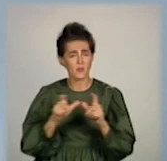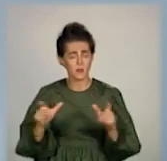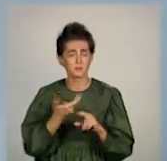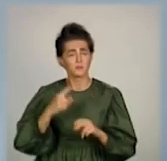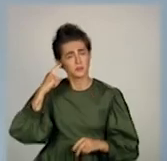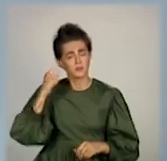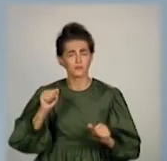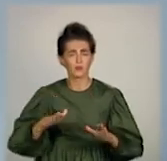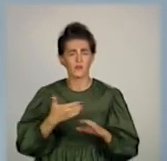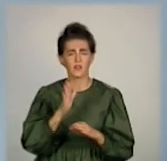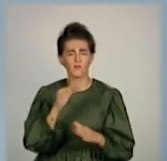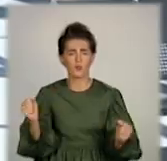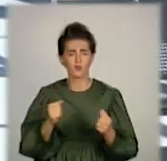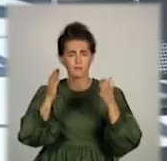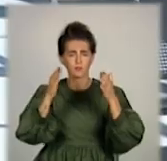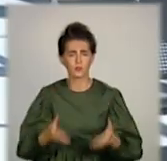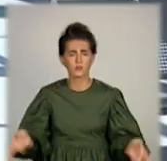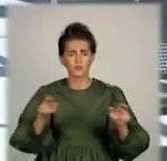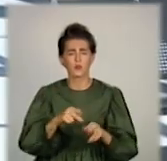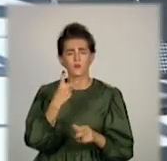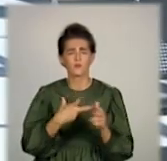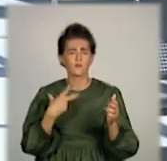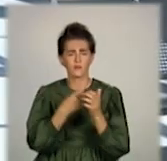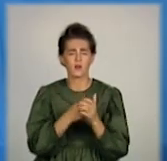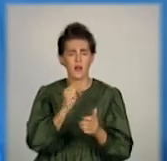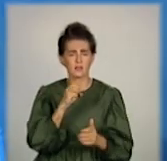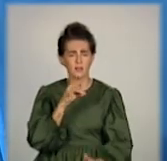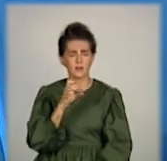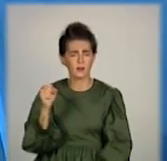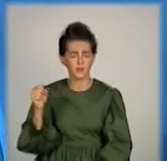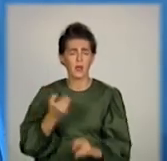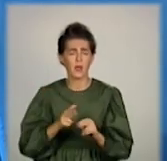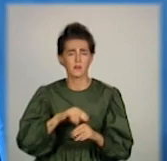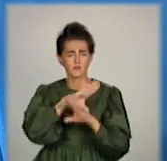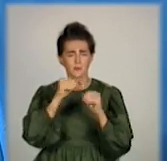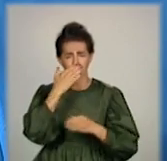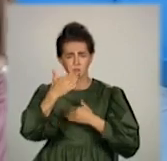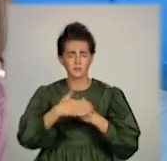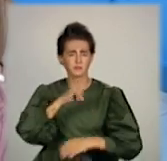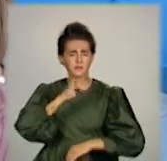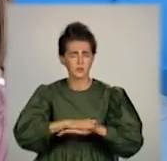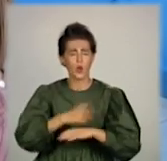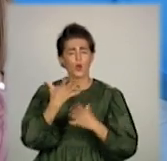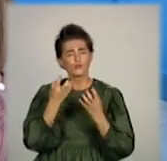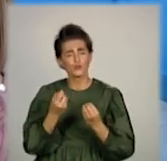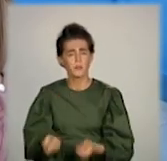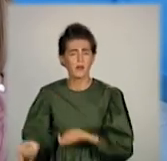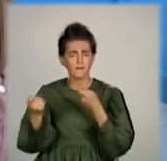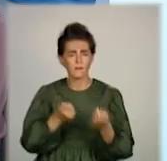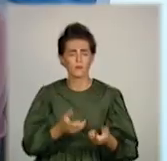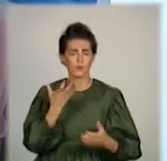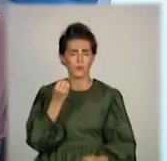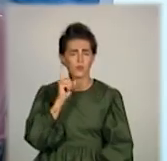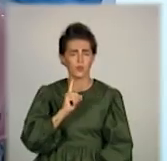Нині в холодильнику одна вакцина Астразенека. Коронавак закінчився, і коли його привезуть, тут поки не